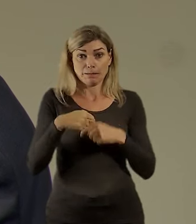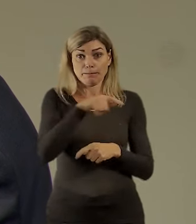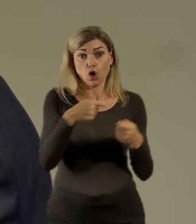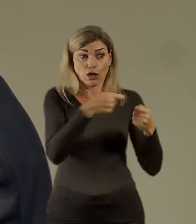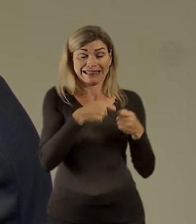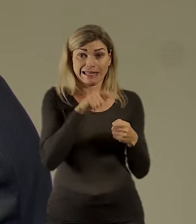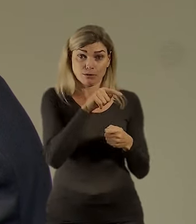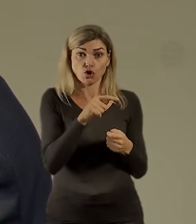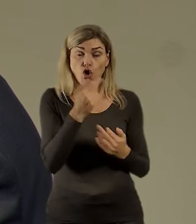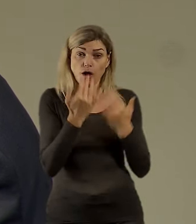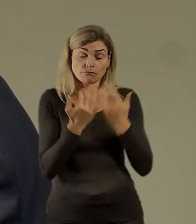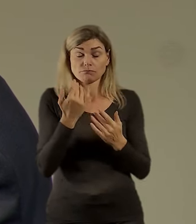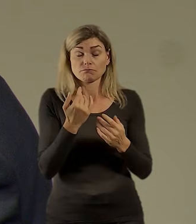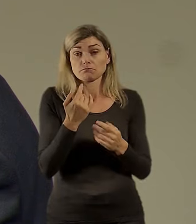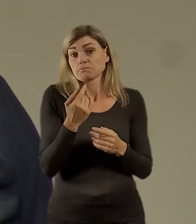a těším se na to.